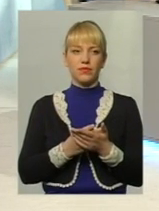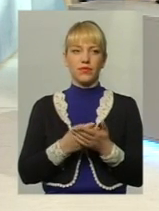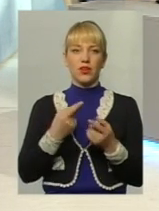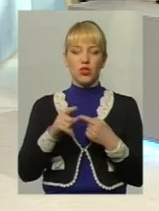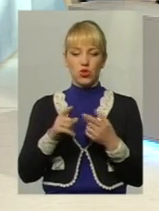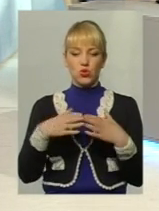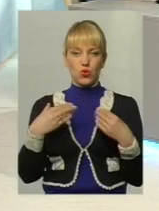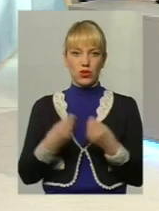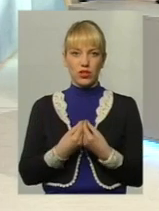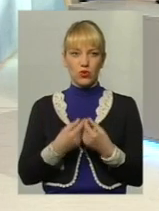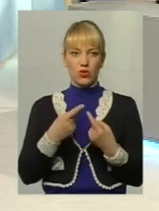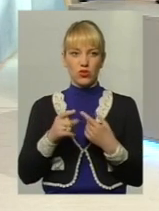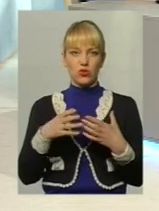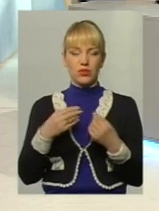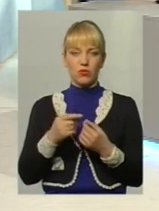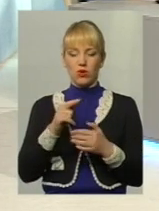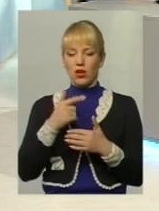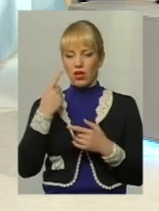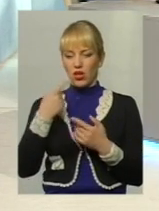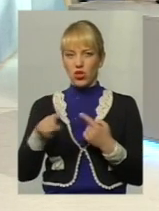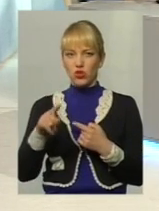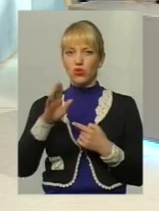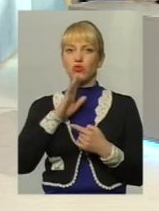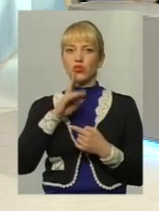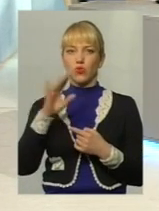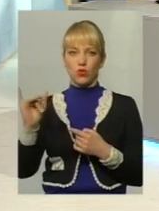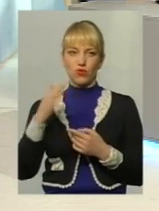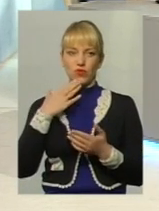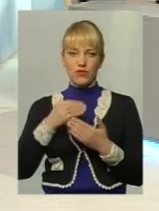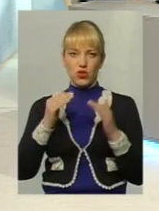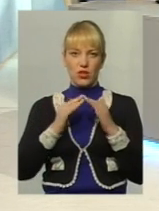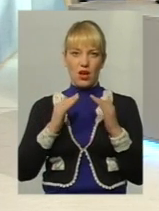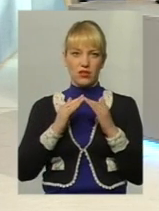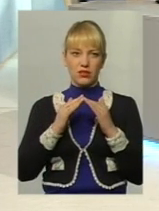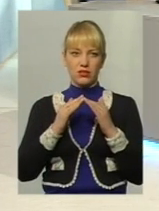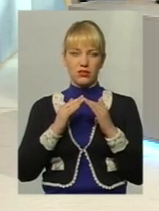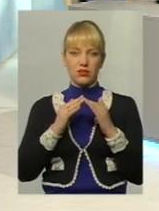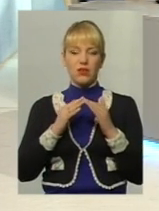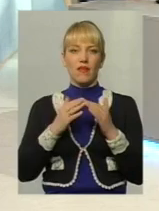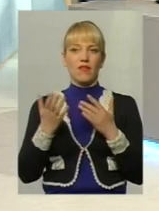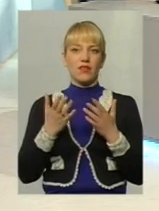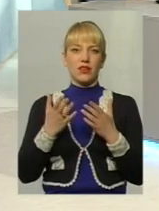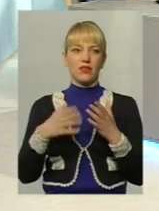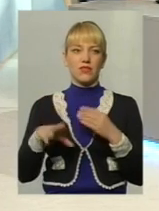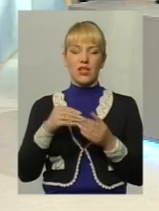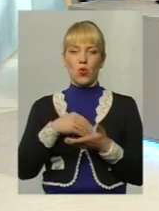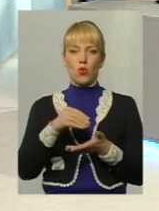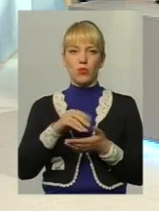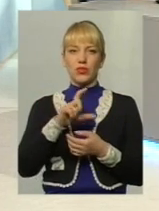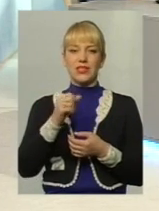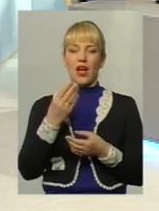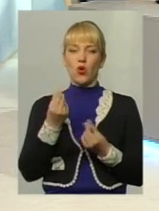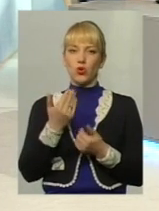родину, іншу жінку в своїй хаті, в якій все куплено за ті